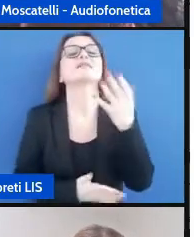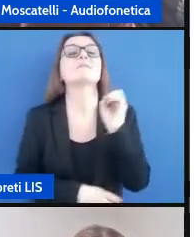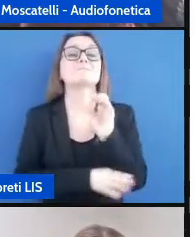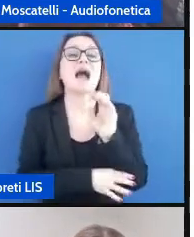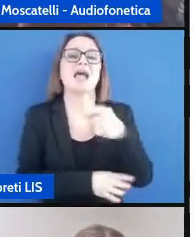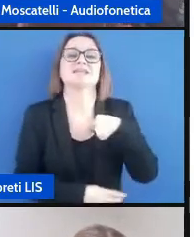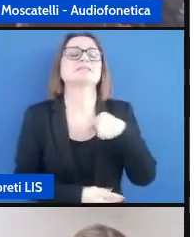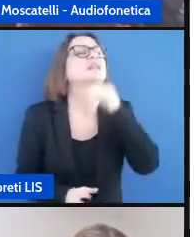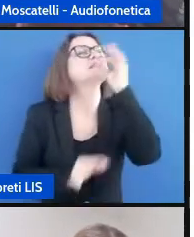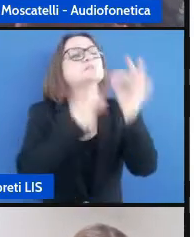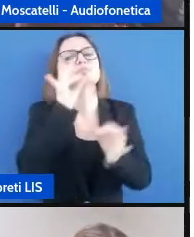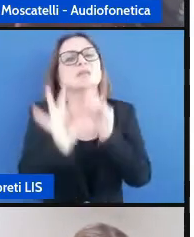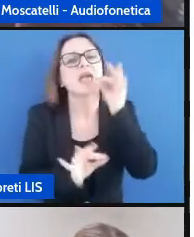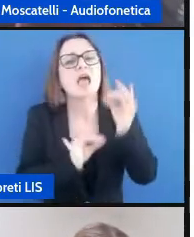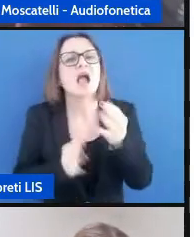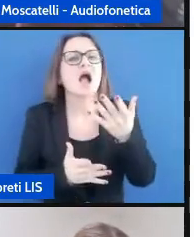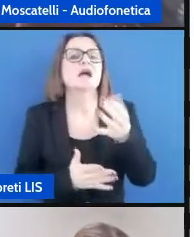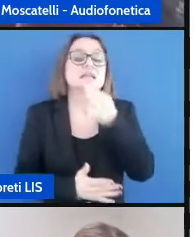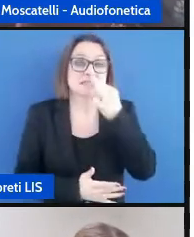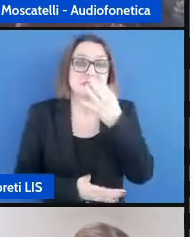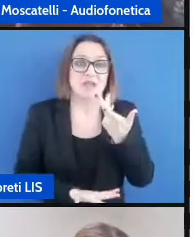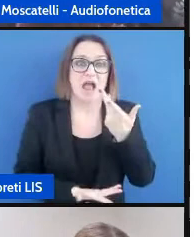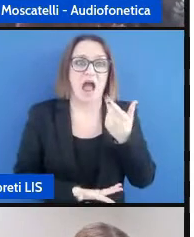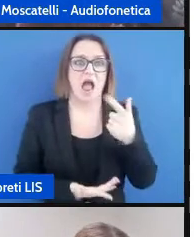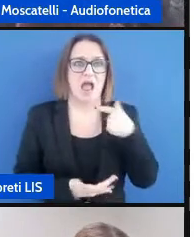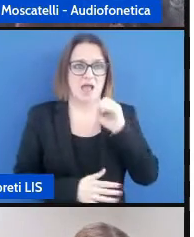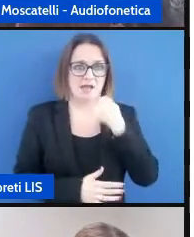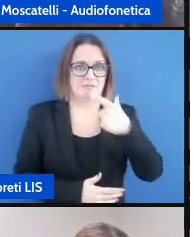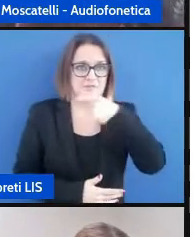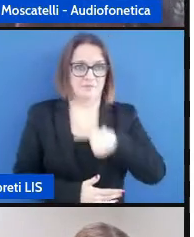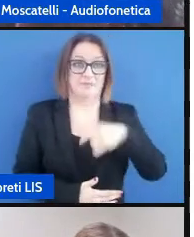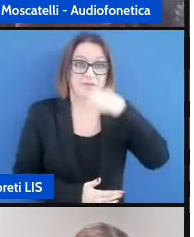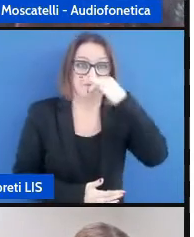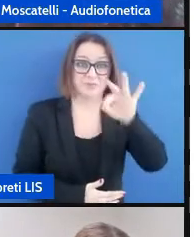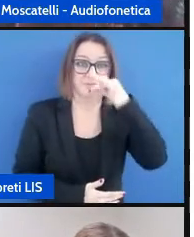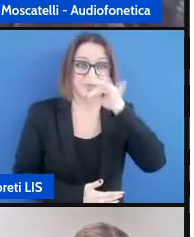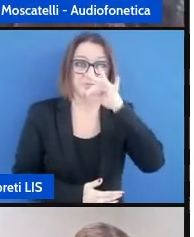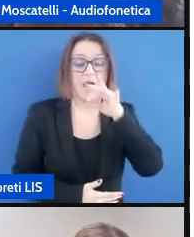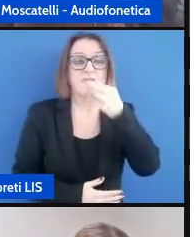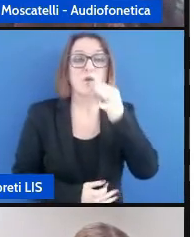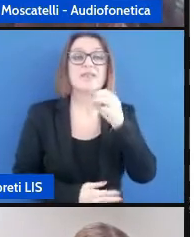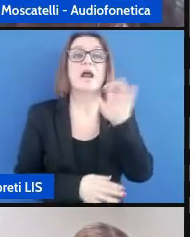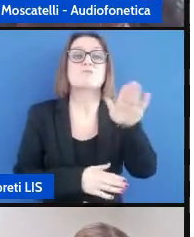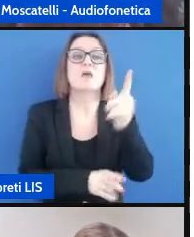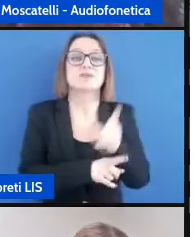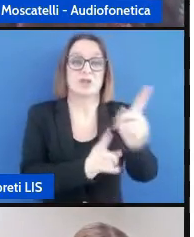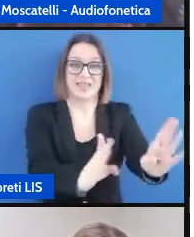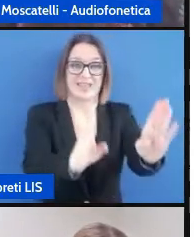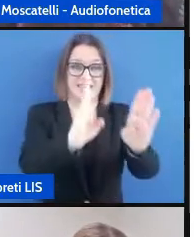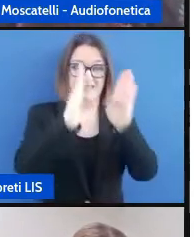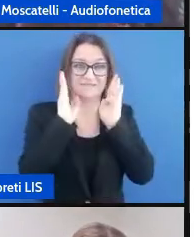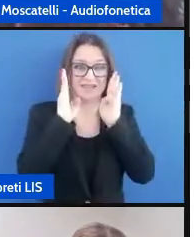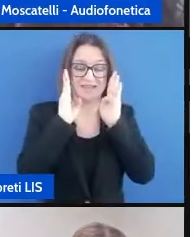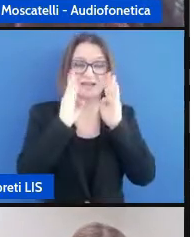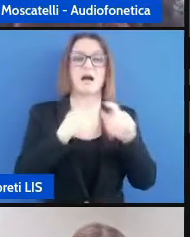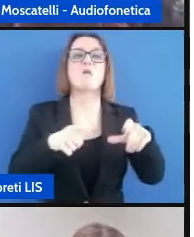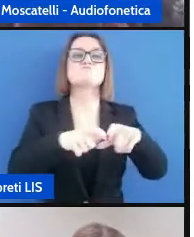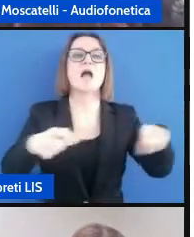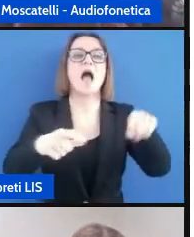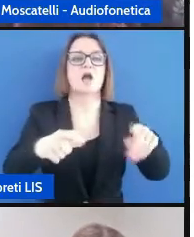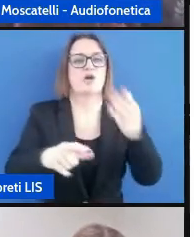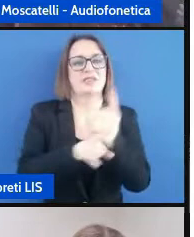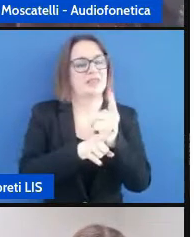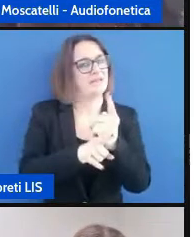spiegando e quindi è necessario che il focus d'attenzione sia nei suoi confronti la posizione del banco deve essere di